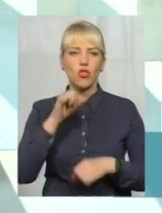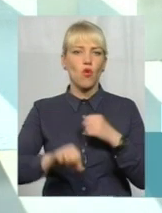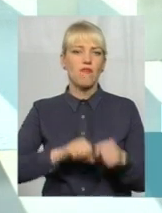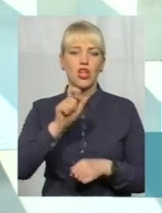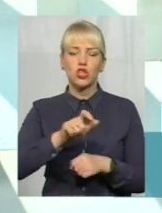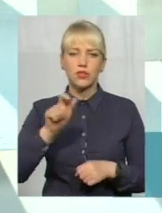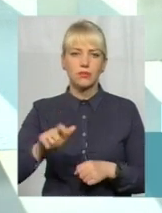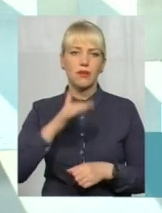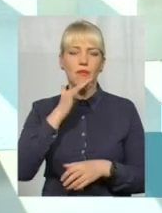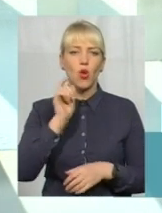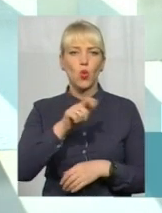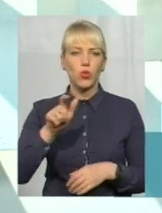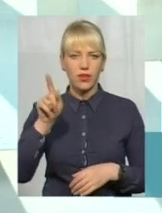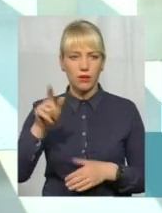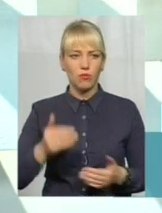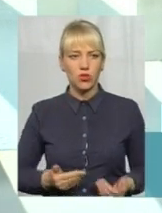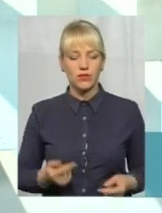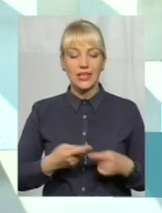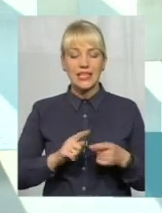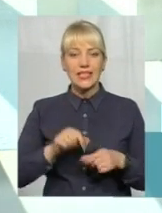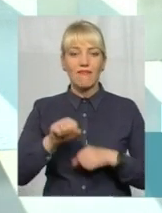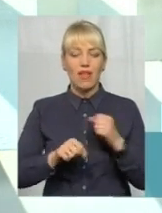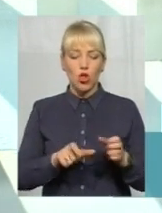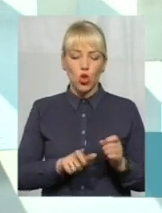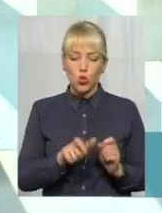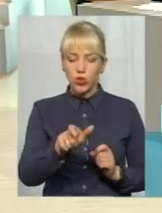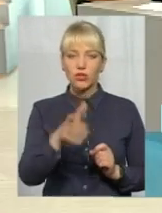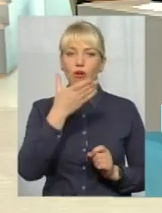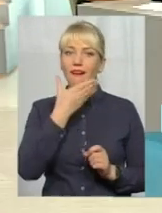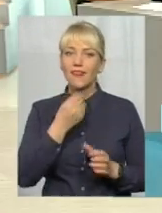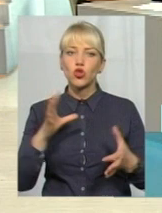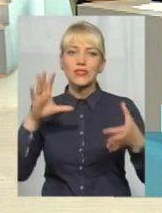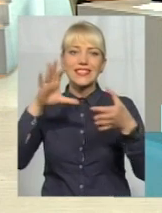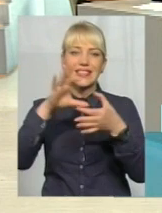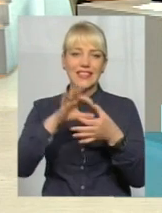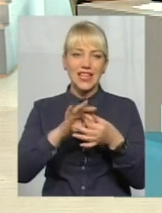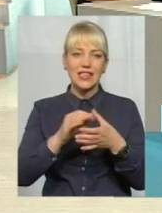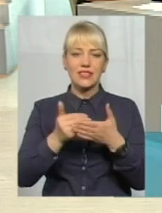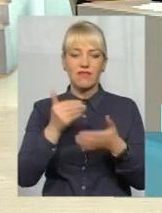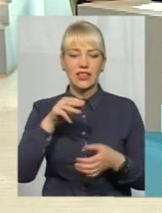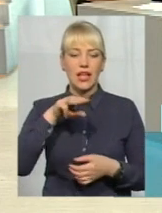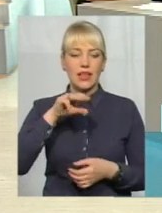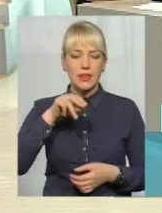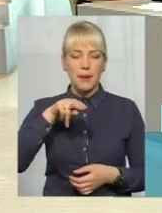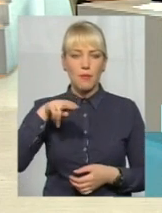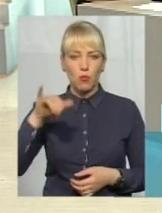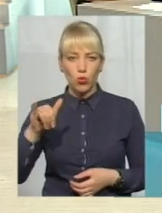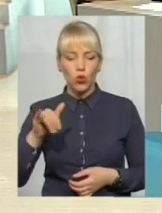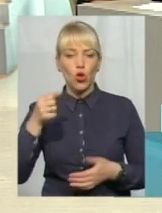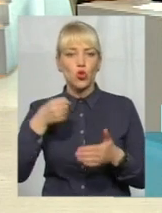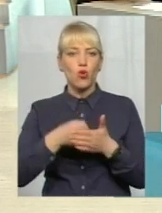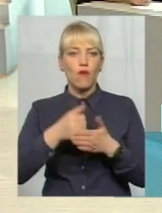багато людей проживає. Тому і ця велодоріжка, вона якраз дуже гарно з'єднається з доріжкою, яка йде від Темпу і до вулиці Зарічанської.